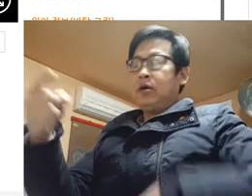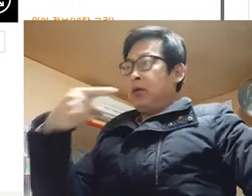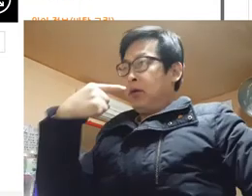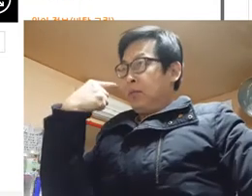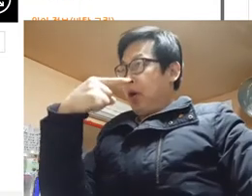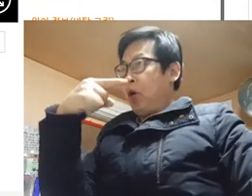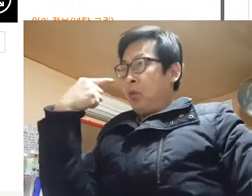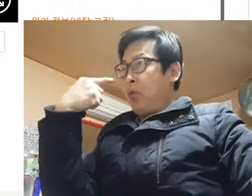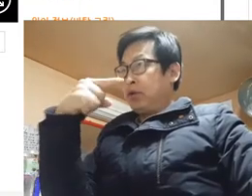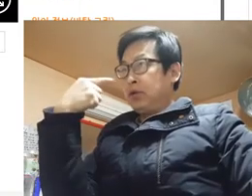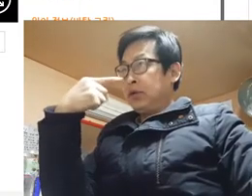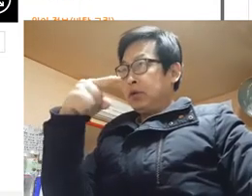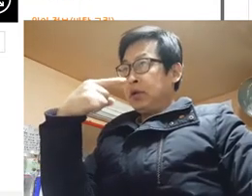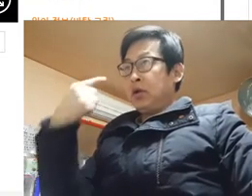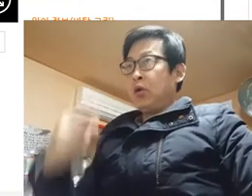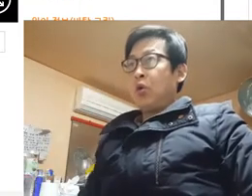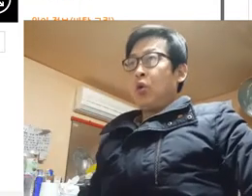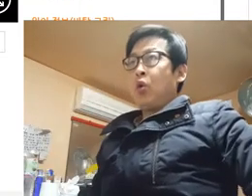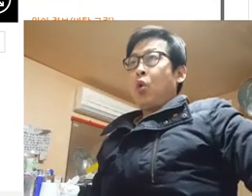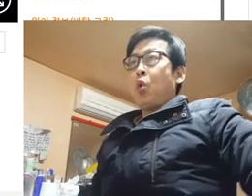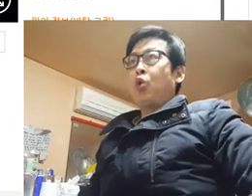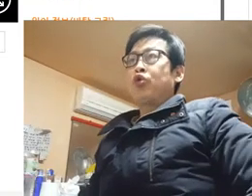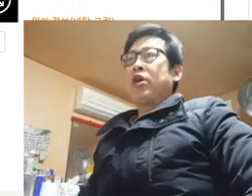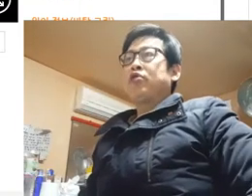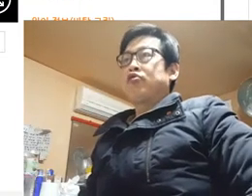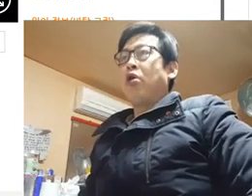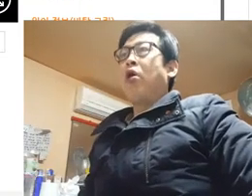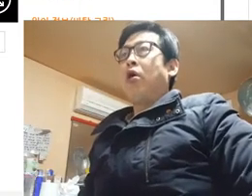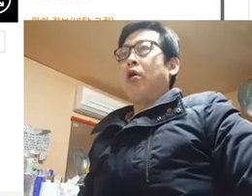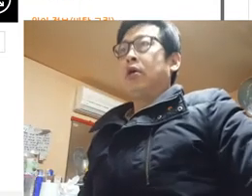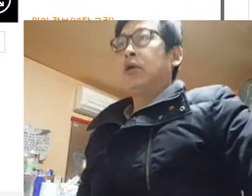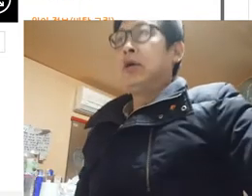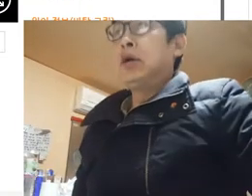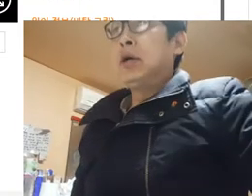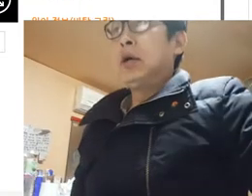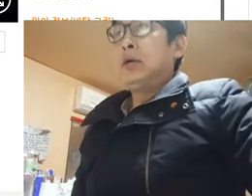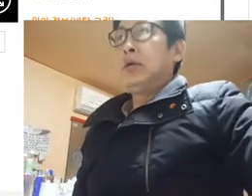배워보는 오늘의 수어